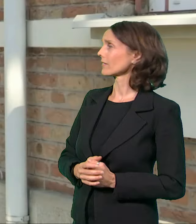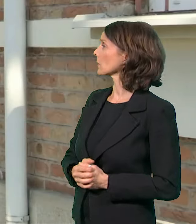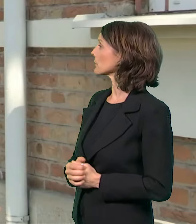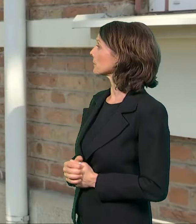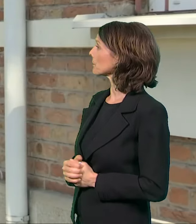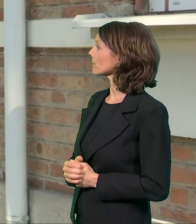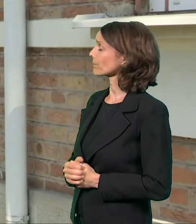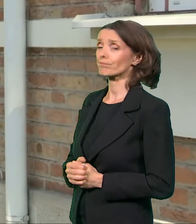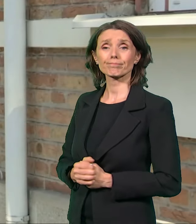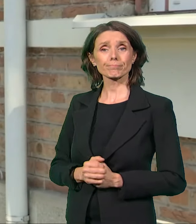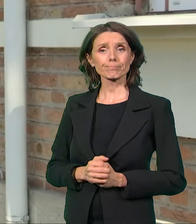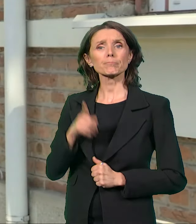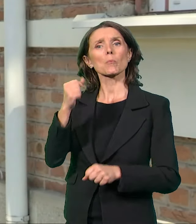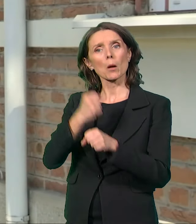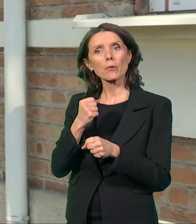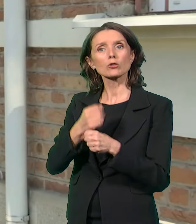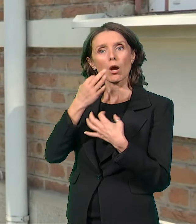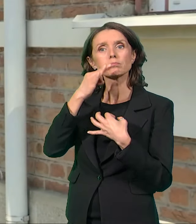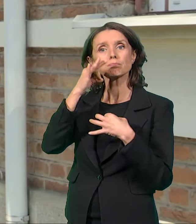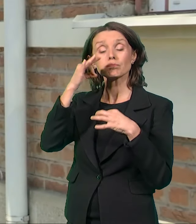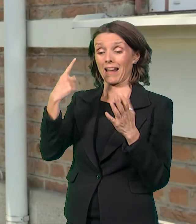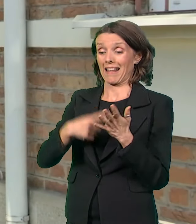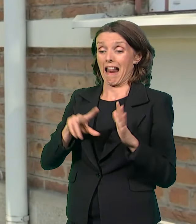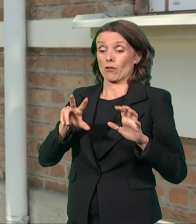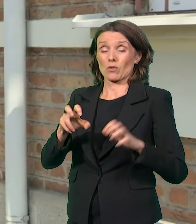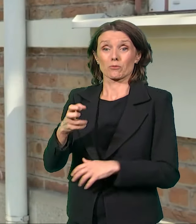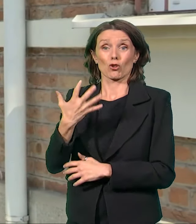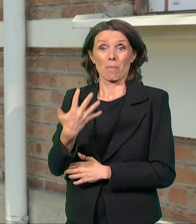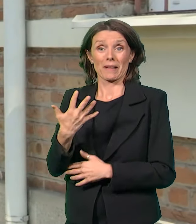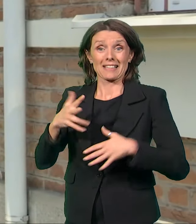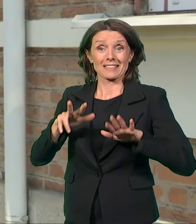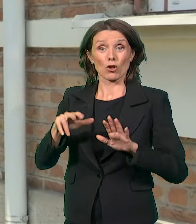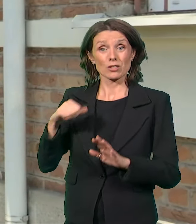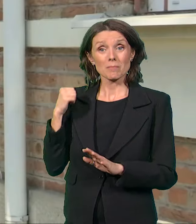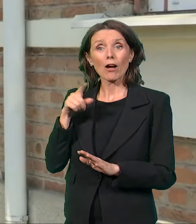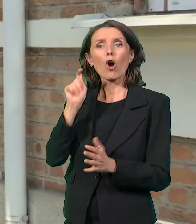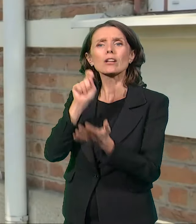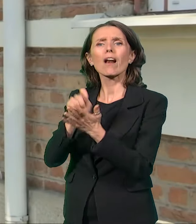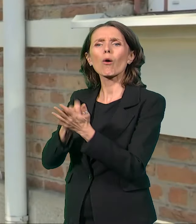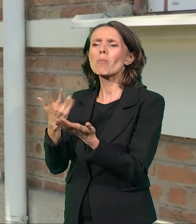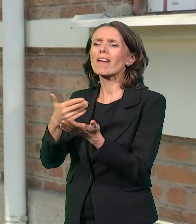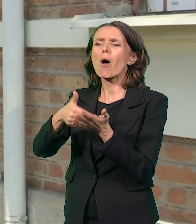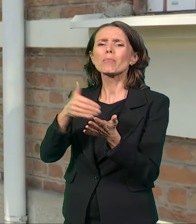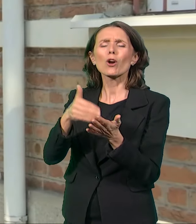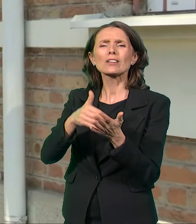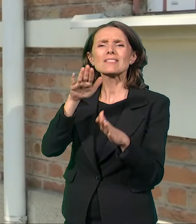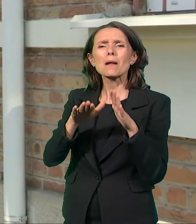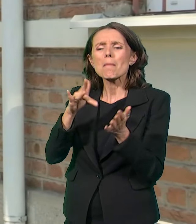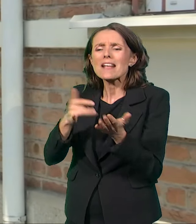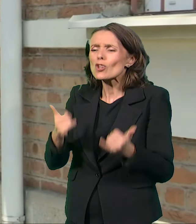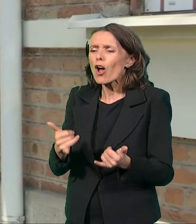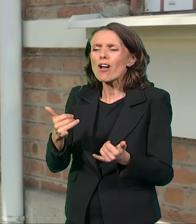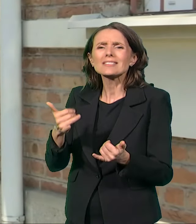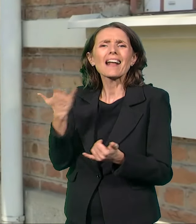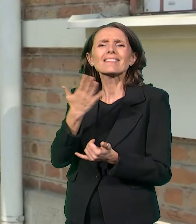Posao napreduje i veći od 1858. kupuju magaze na mestu današnje železničke stanice